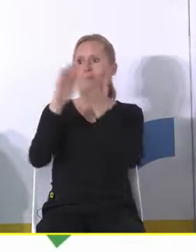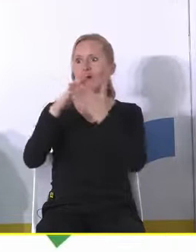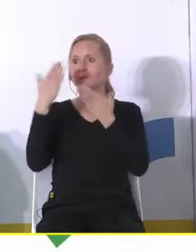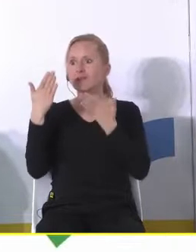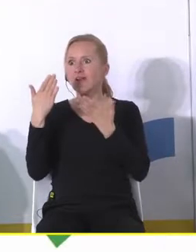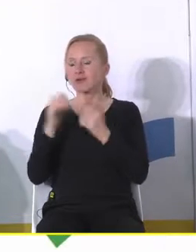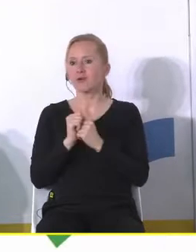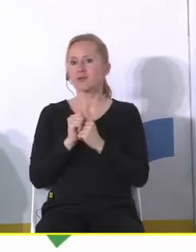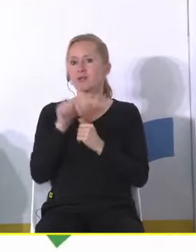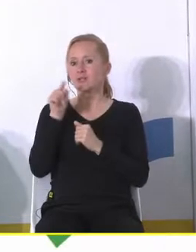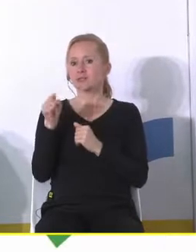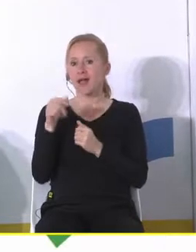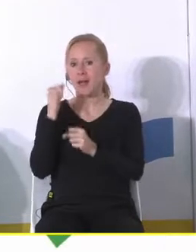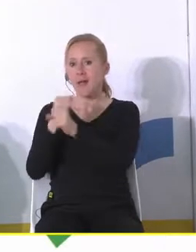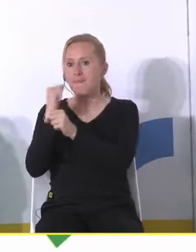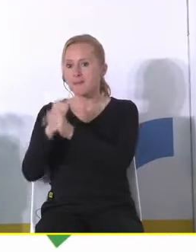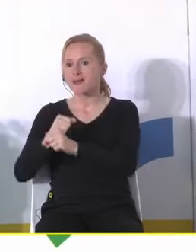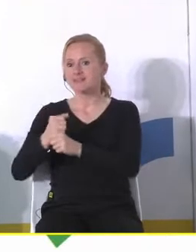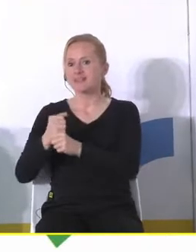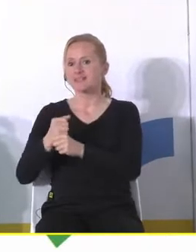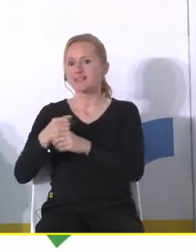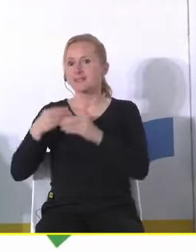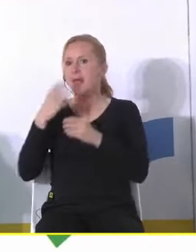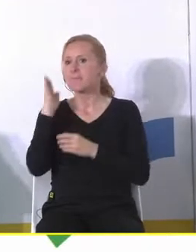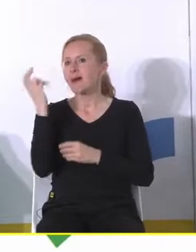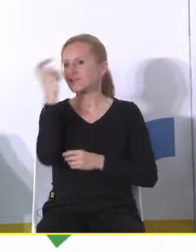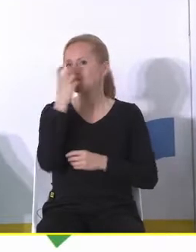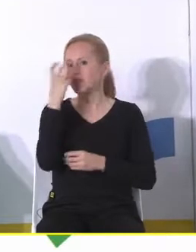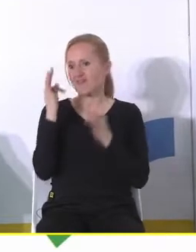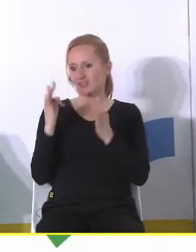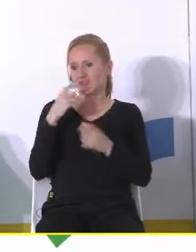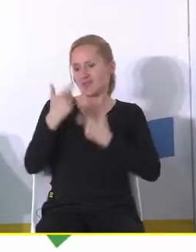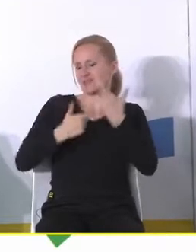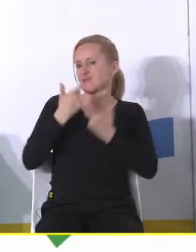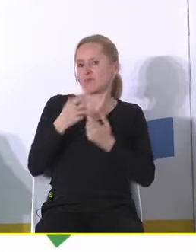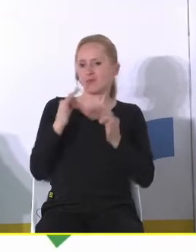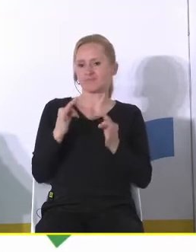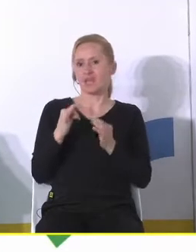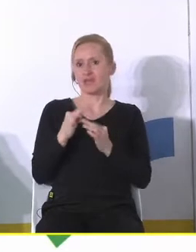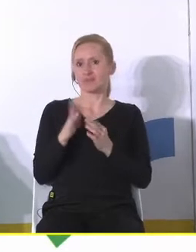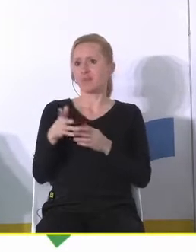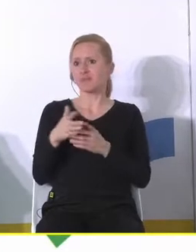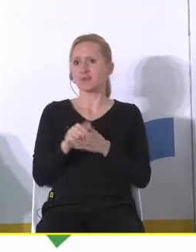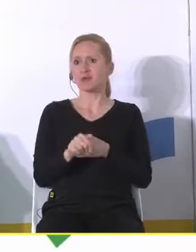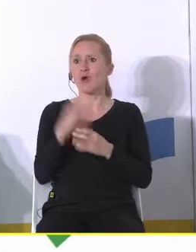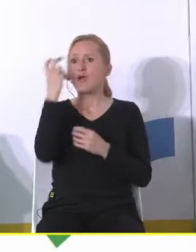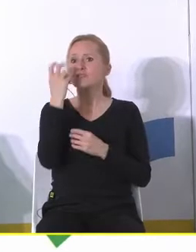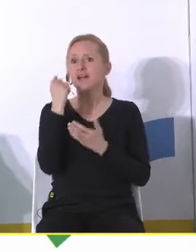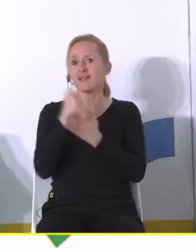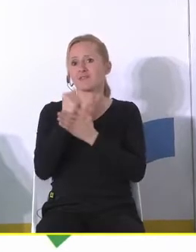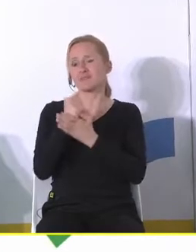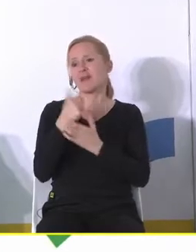że ta ich praca jest czymś znacznie ciekawszym niż dotychczas sądzili bo tam kryją się niesamowite rzeczy